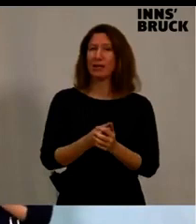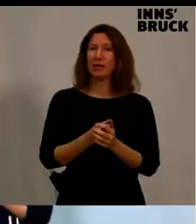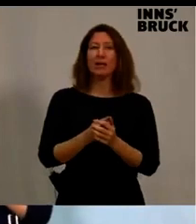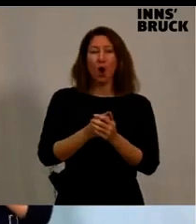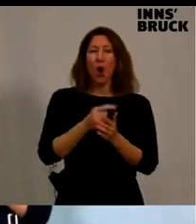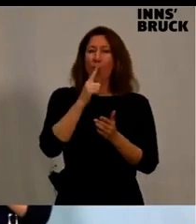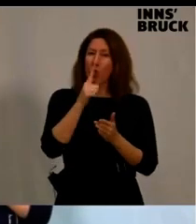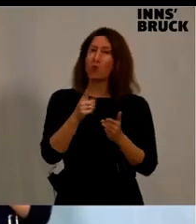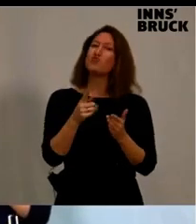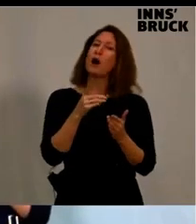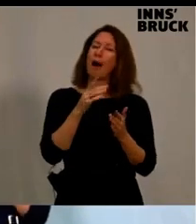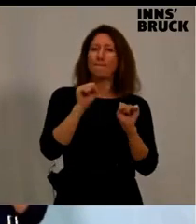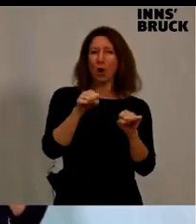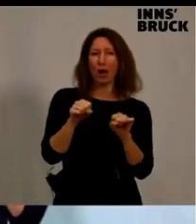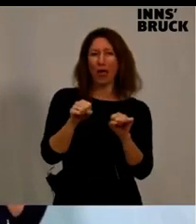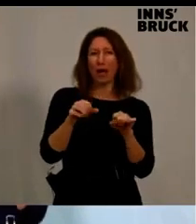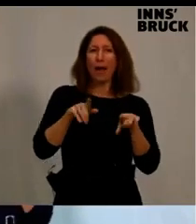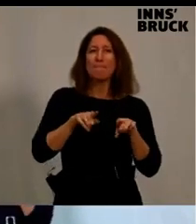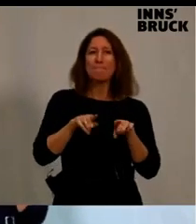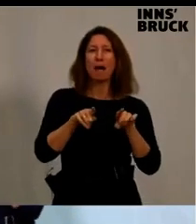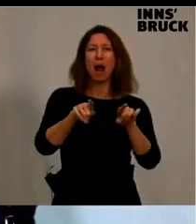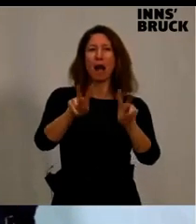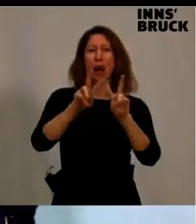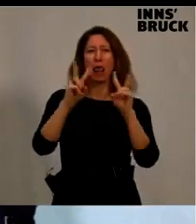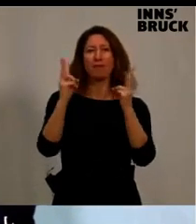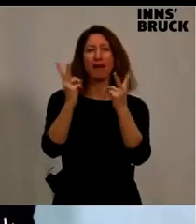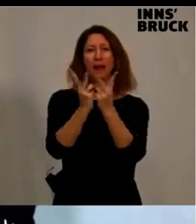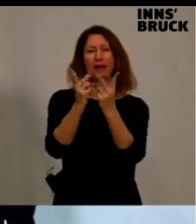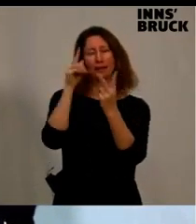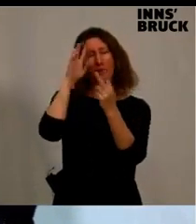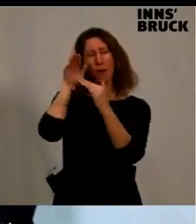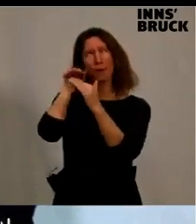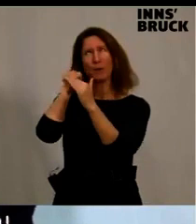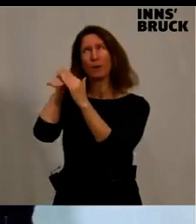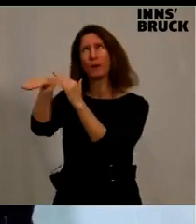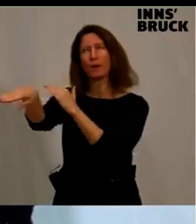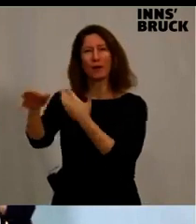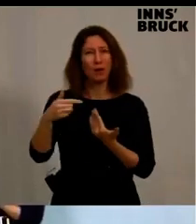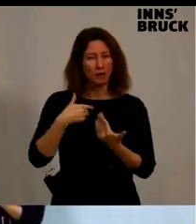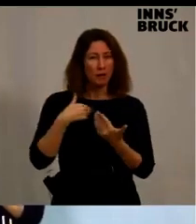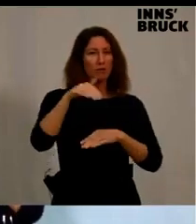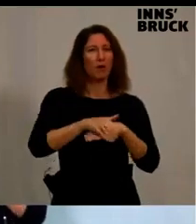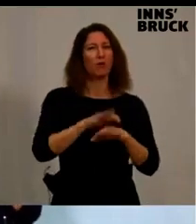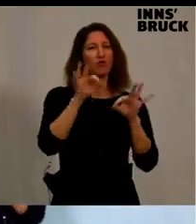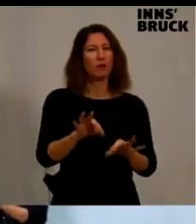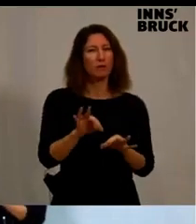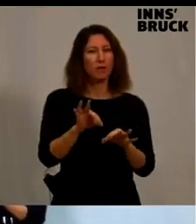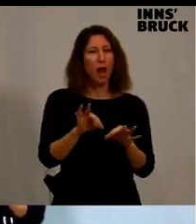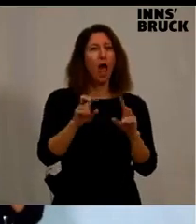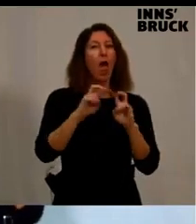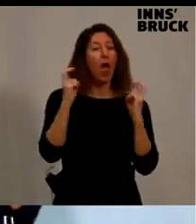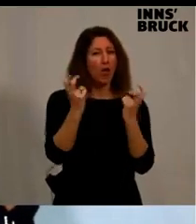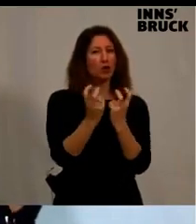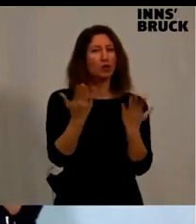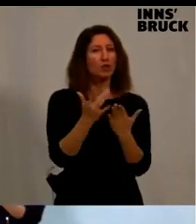wenn man ab einer gewissen Zeit in eine Parallelwelt flüchtet. Und das stellen wir fest bei den Ausschüssen, wo der Herr Bürgermeister nach